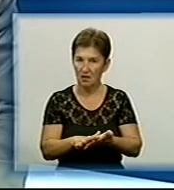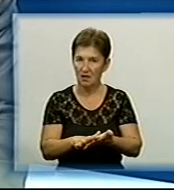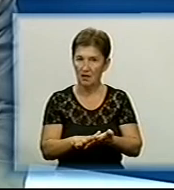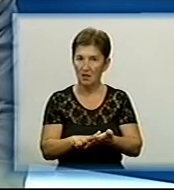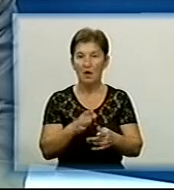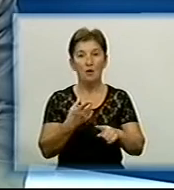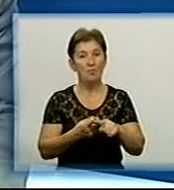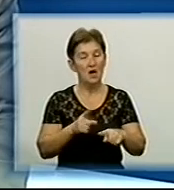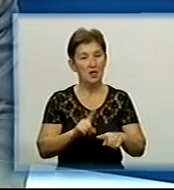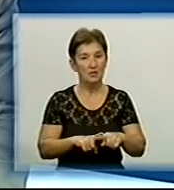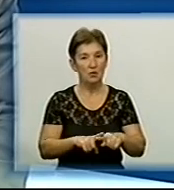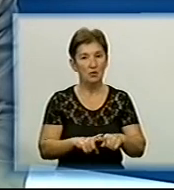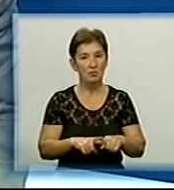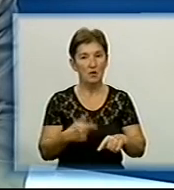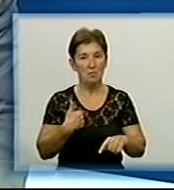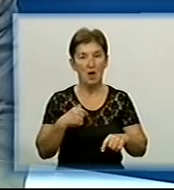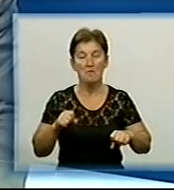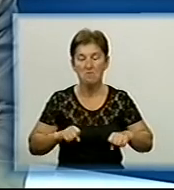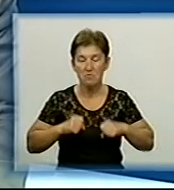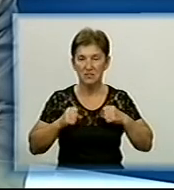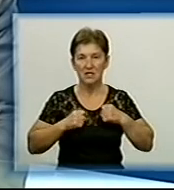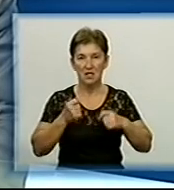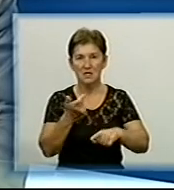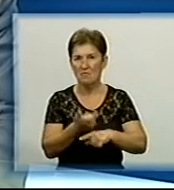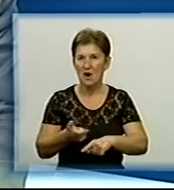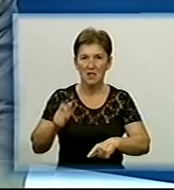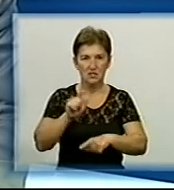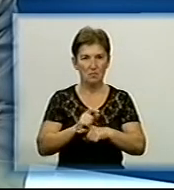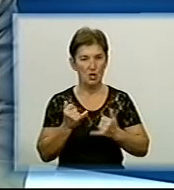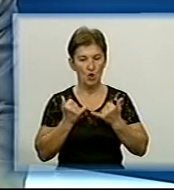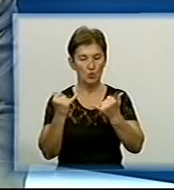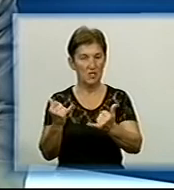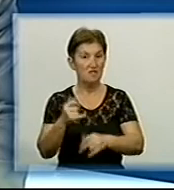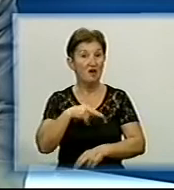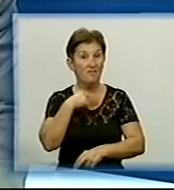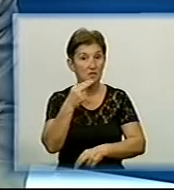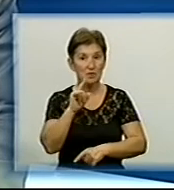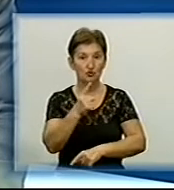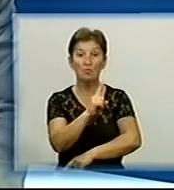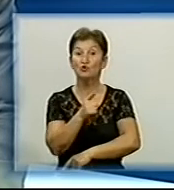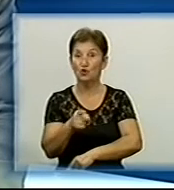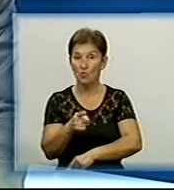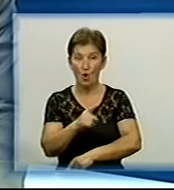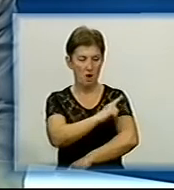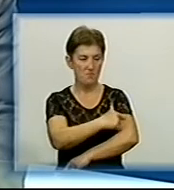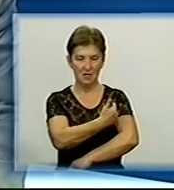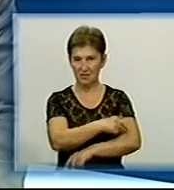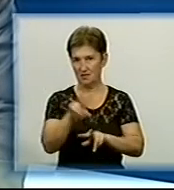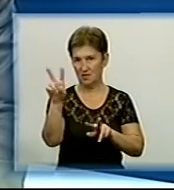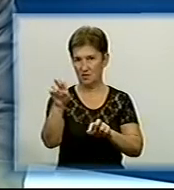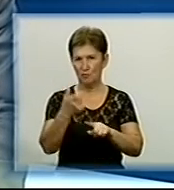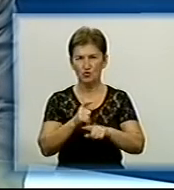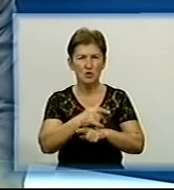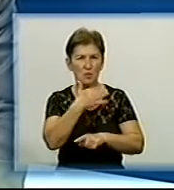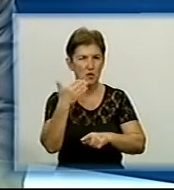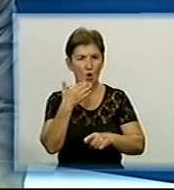Тому ми постаралися максимально Уделити цьому внимання Та когато медицинська тема Тому що дуже багато обращений На гарячу